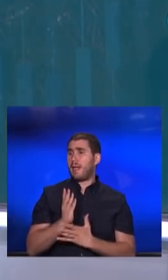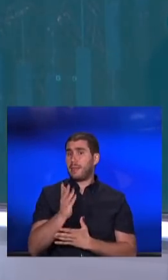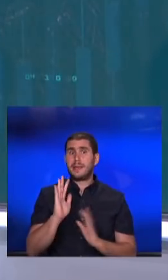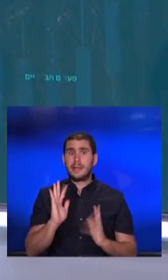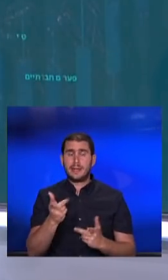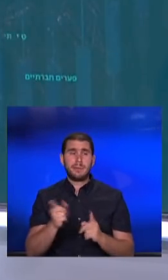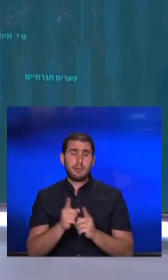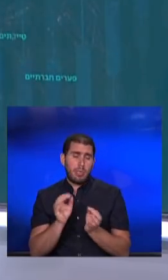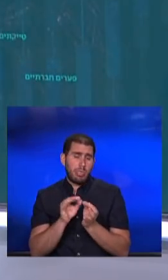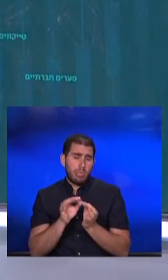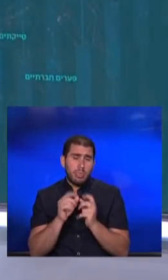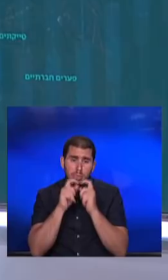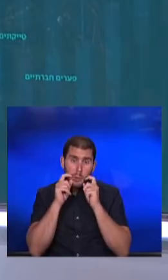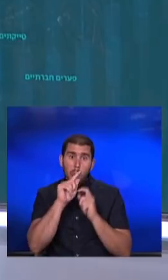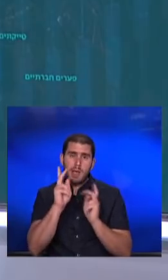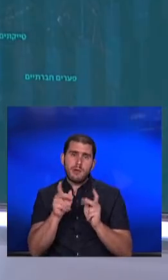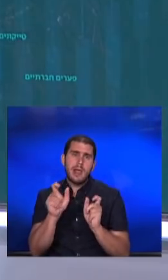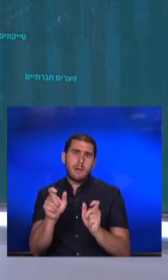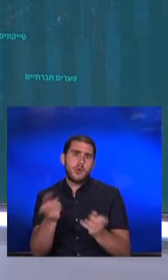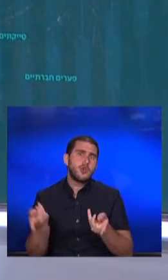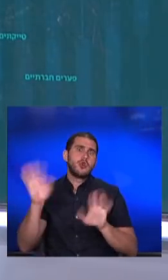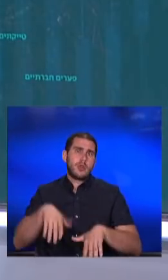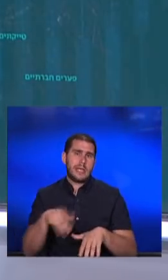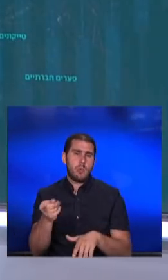תודה רבה.